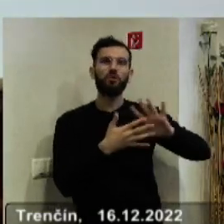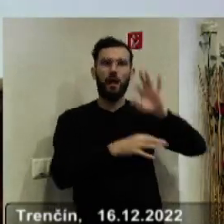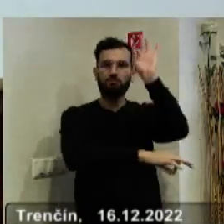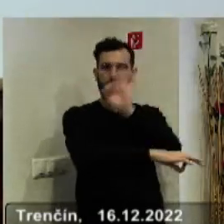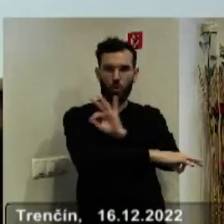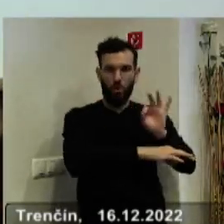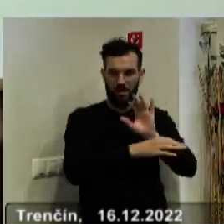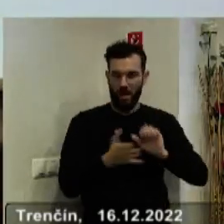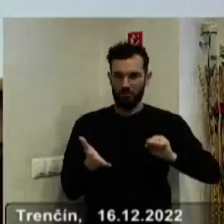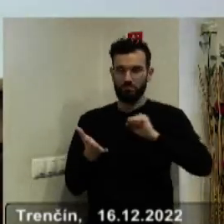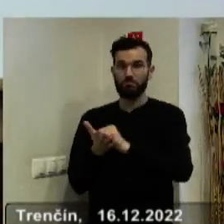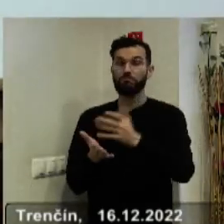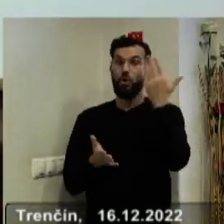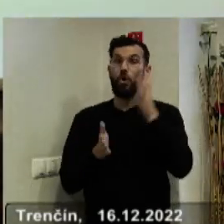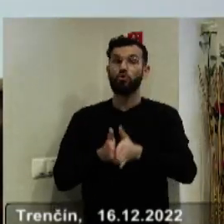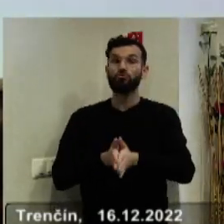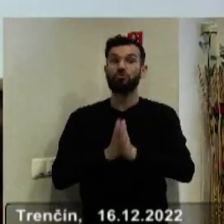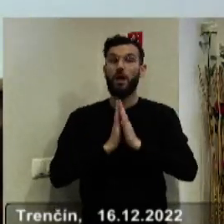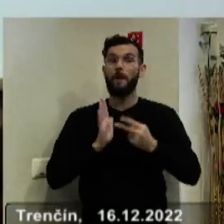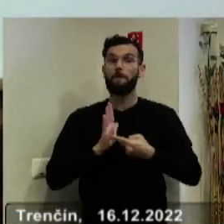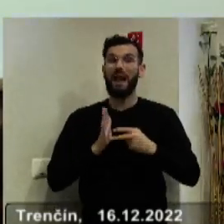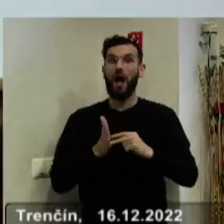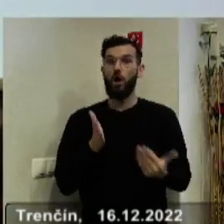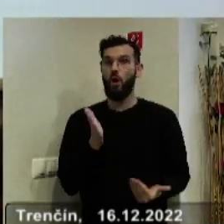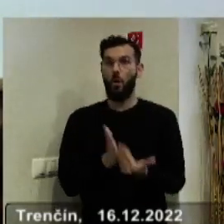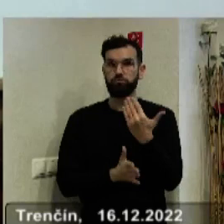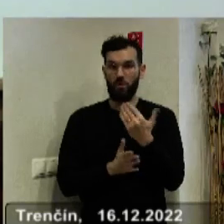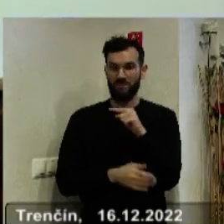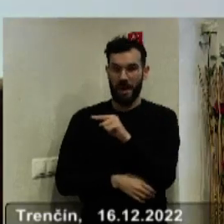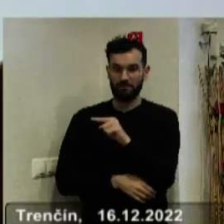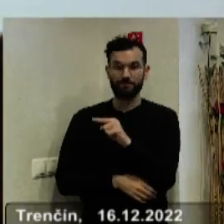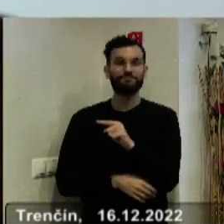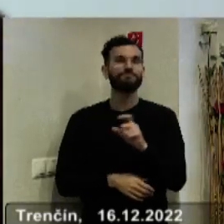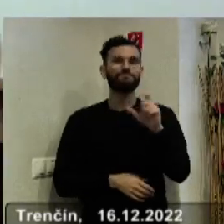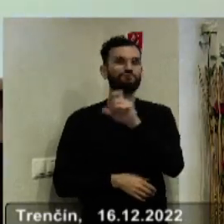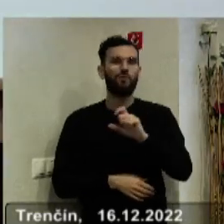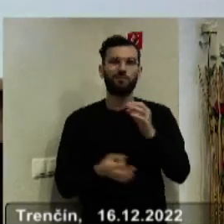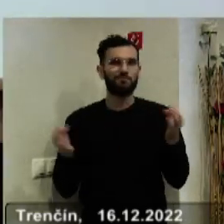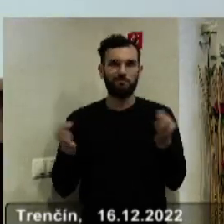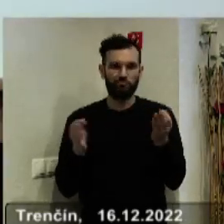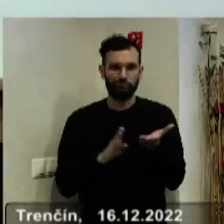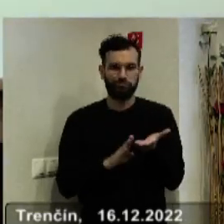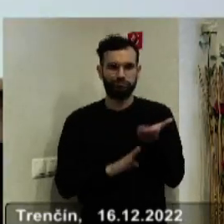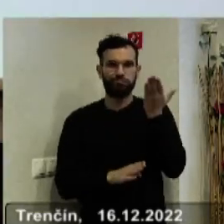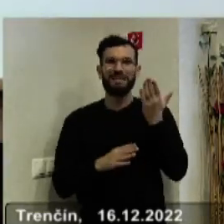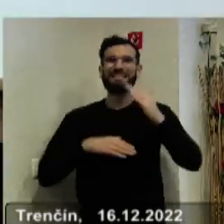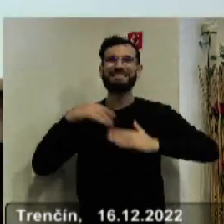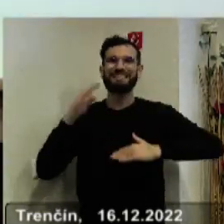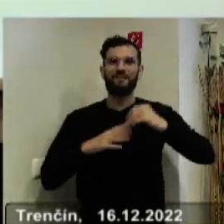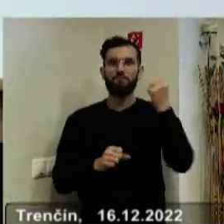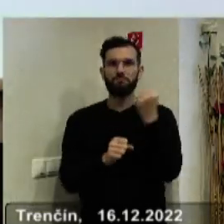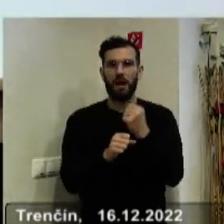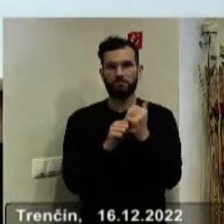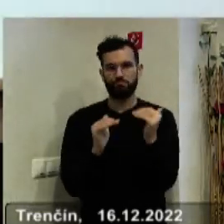programu. Sme pripravili a predložili žiadosť v pláne obnovy a odolnosti, a to najmä vzhľadom na zvýšené ceny stavebných prác,